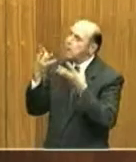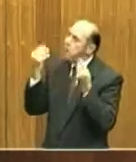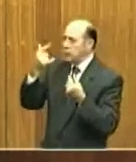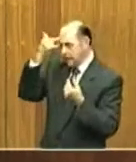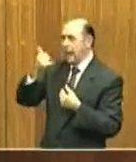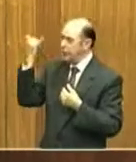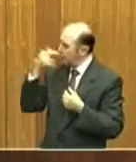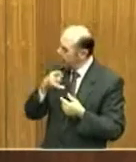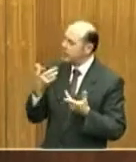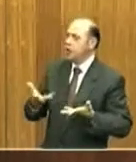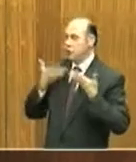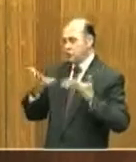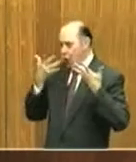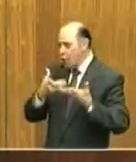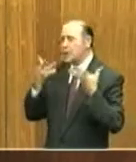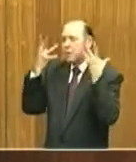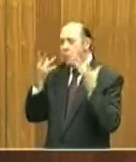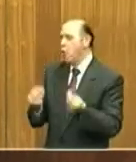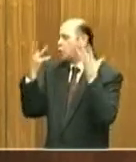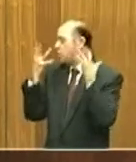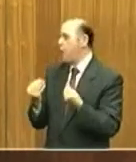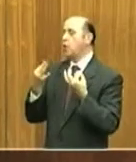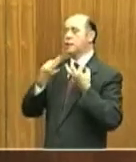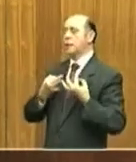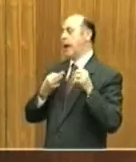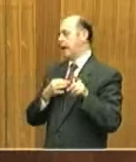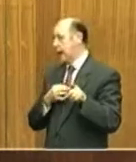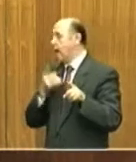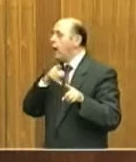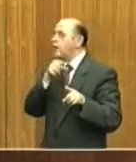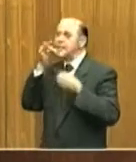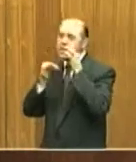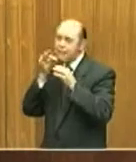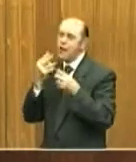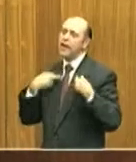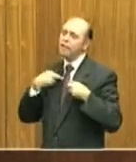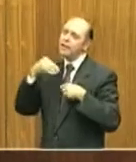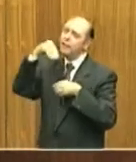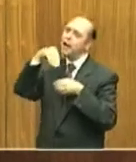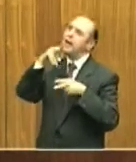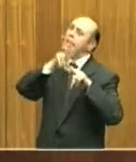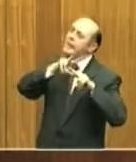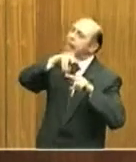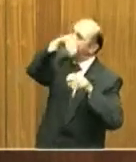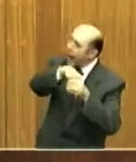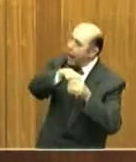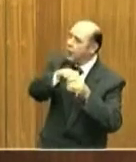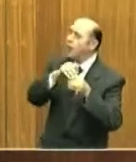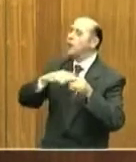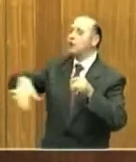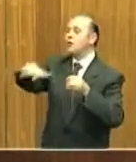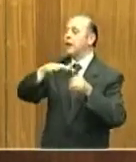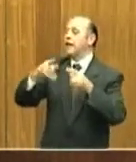giocosa e anche molto, molto, molto seria, di cosa vuol dire vivere in italiano sul crinale delle